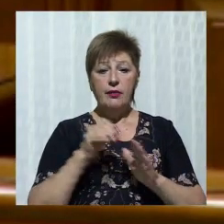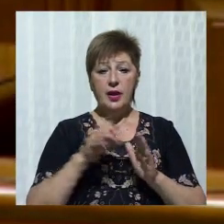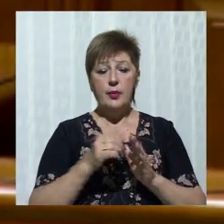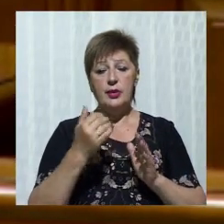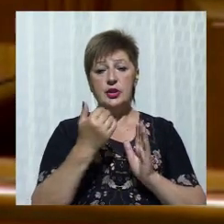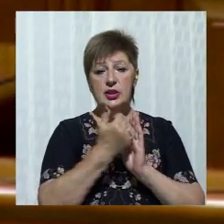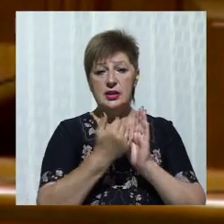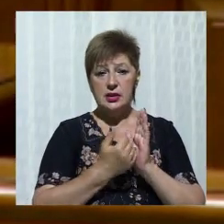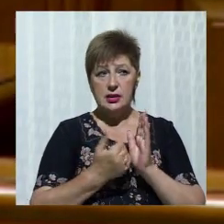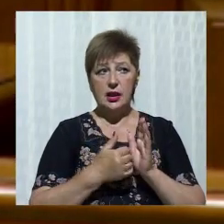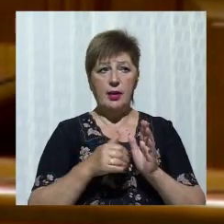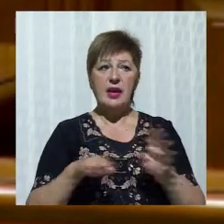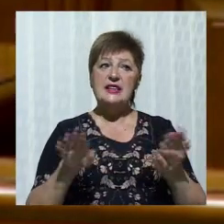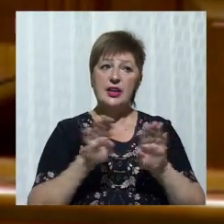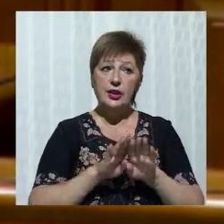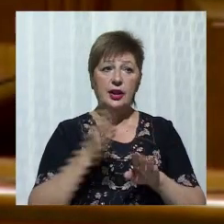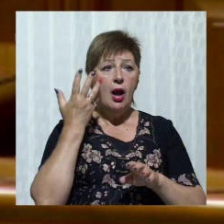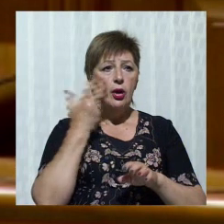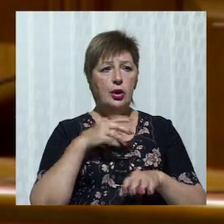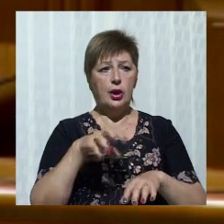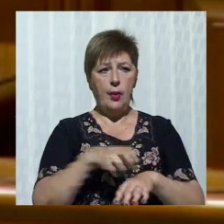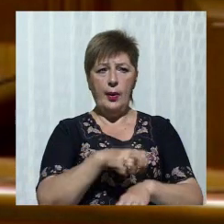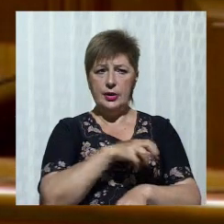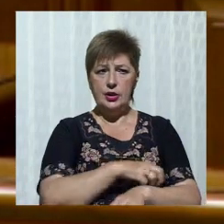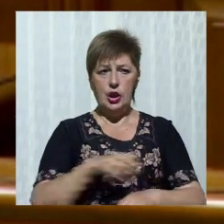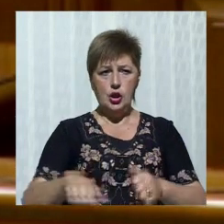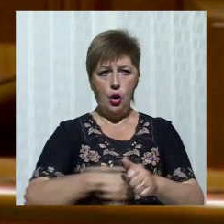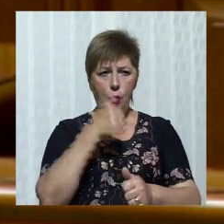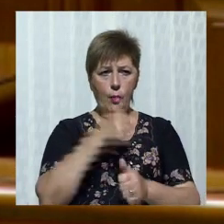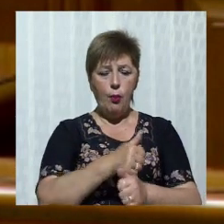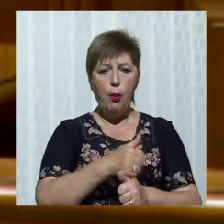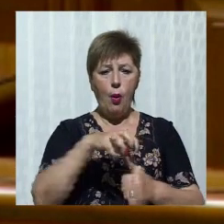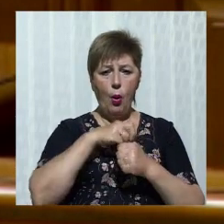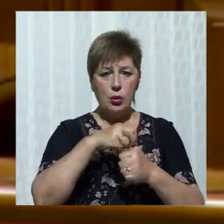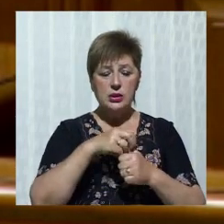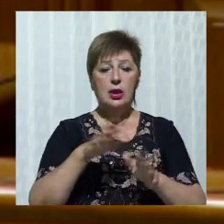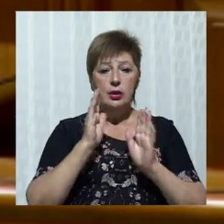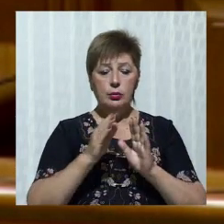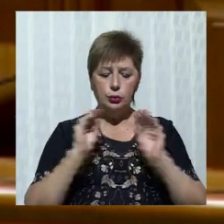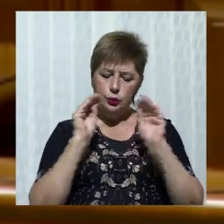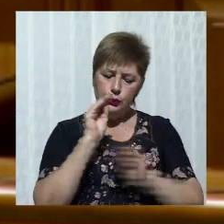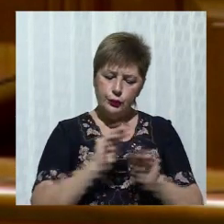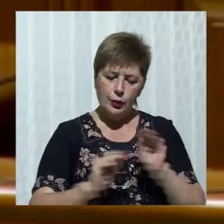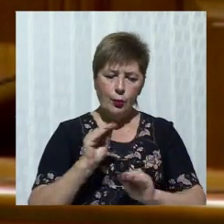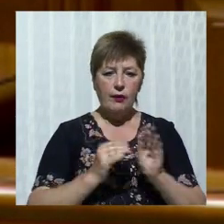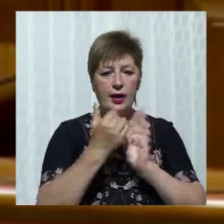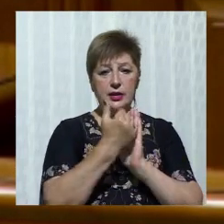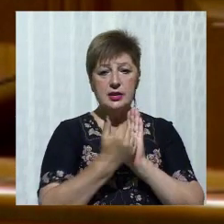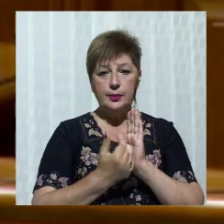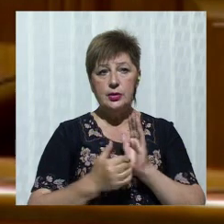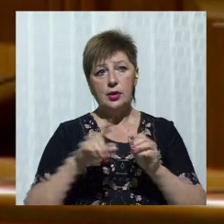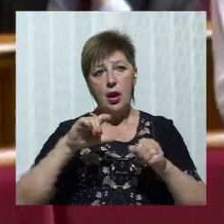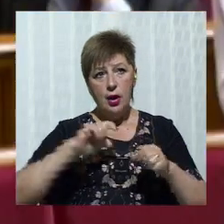закрита. Коли партійні боси фактично будуть формувати список, і ми знову тут побачимо